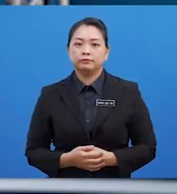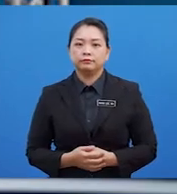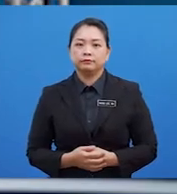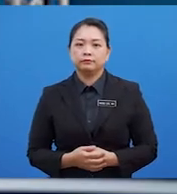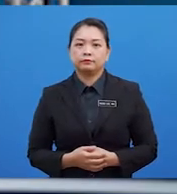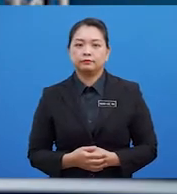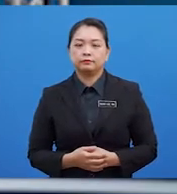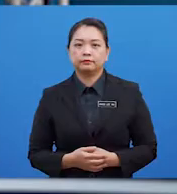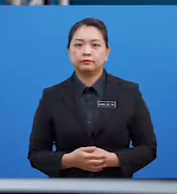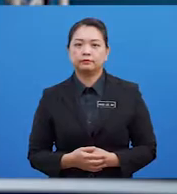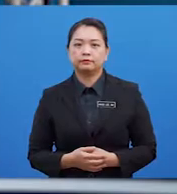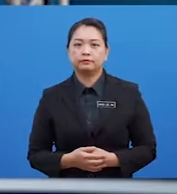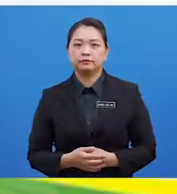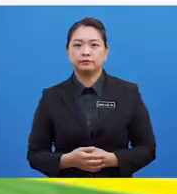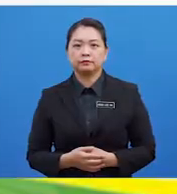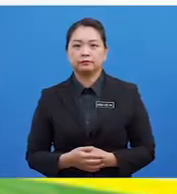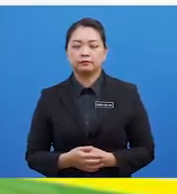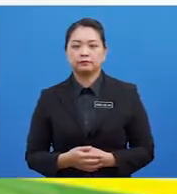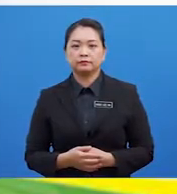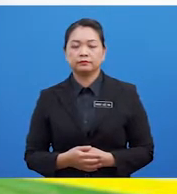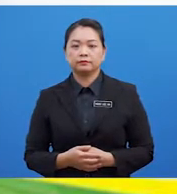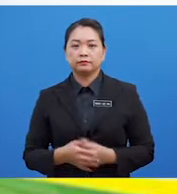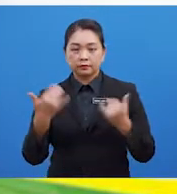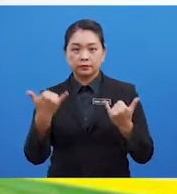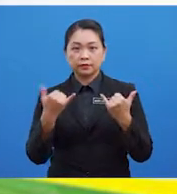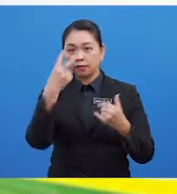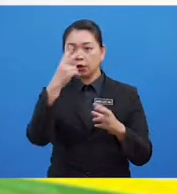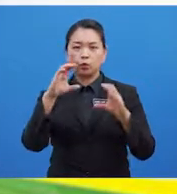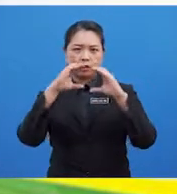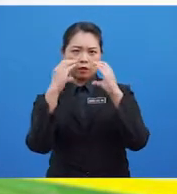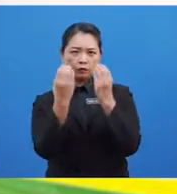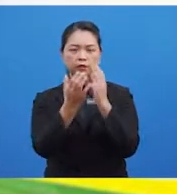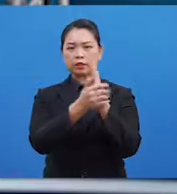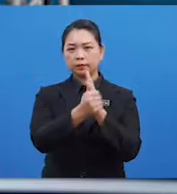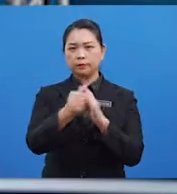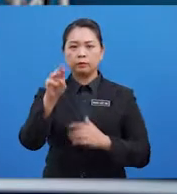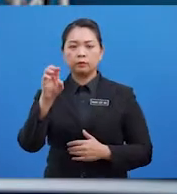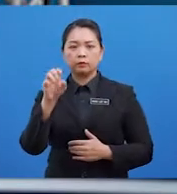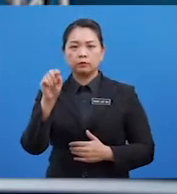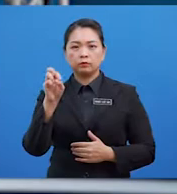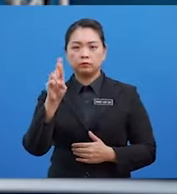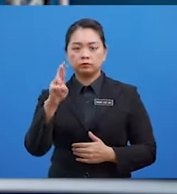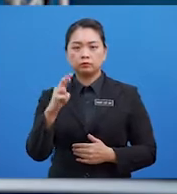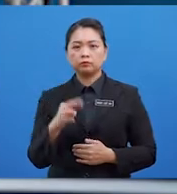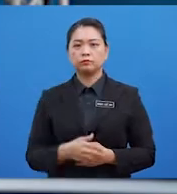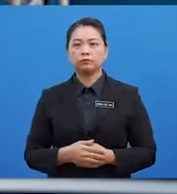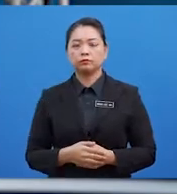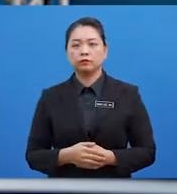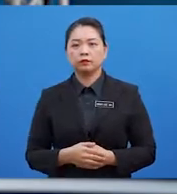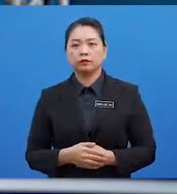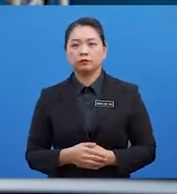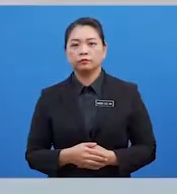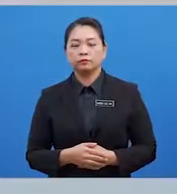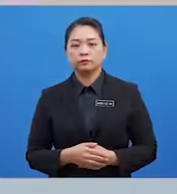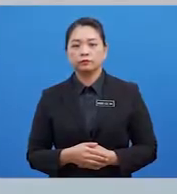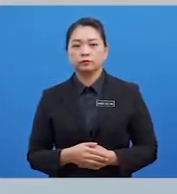Sekali Mari Kita Bincangkan Tajuk Klasifikasi Kemahiran Motor Dalam Tajuk Ini Kita Akan Cuba